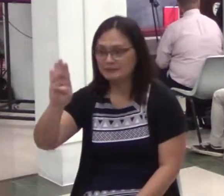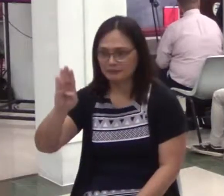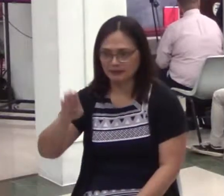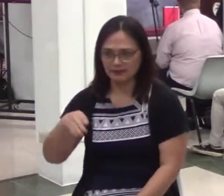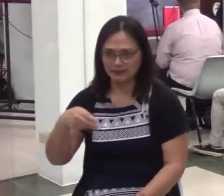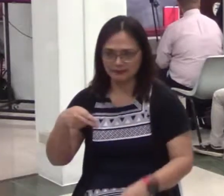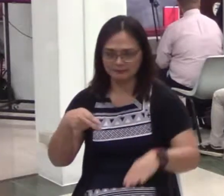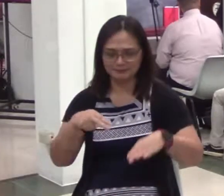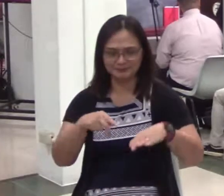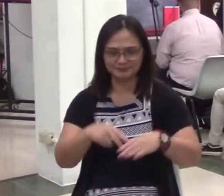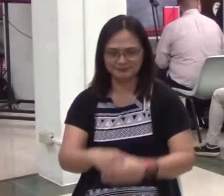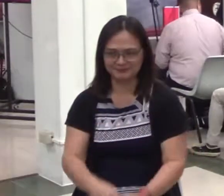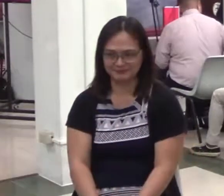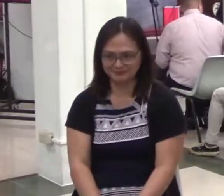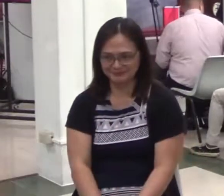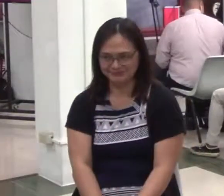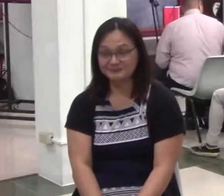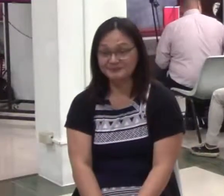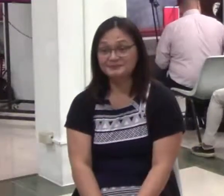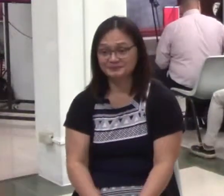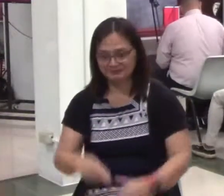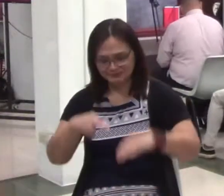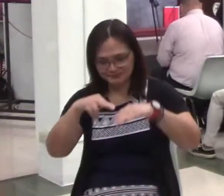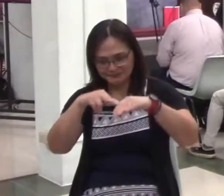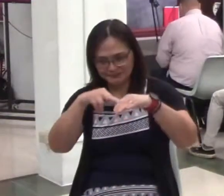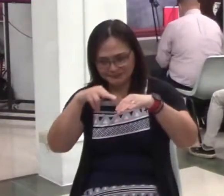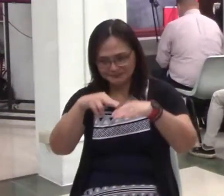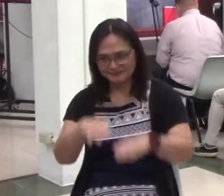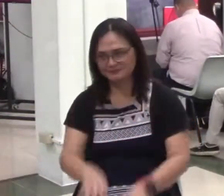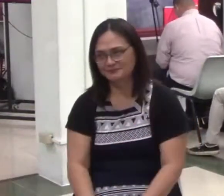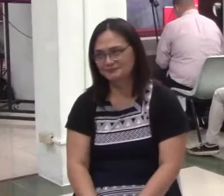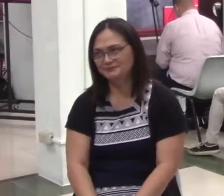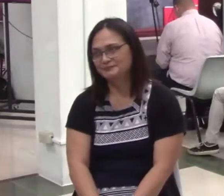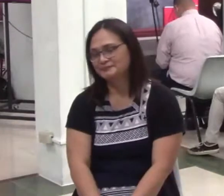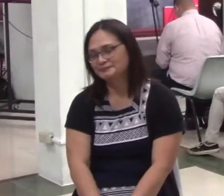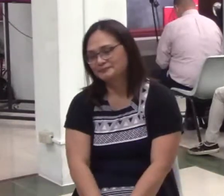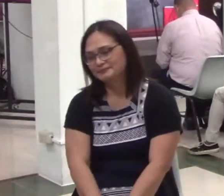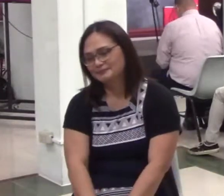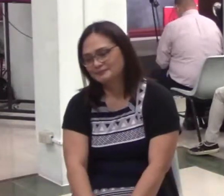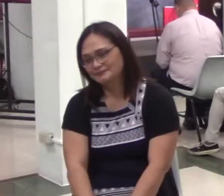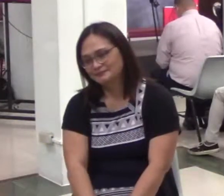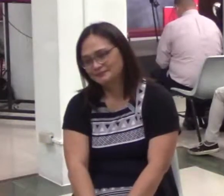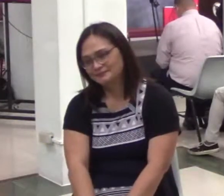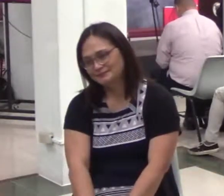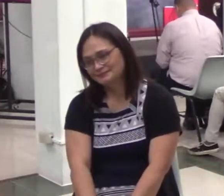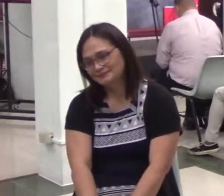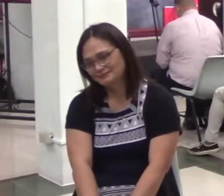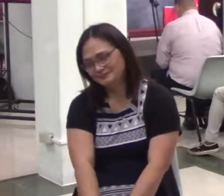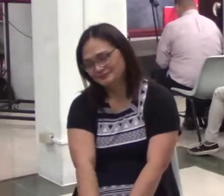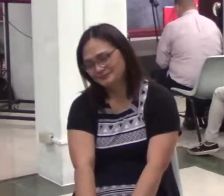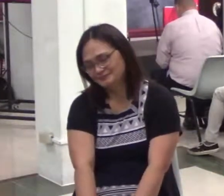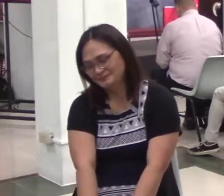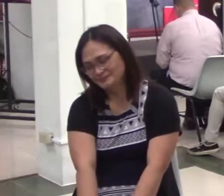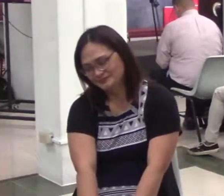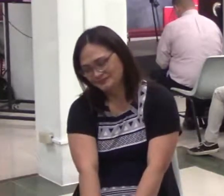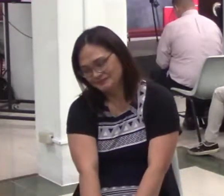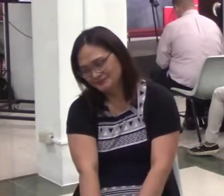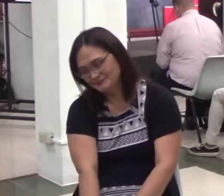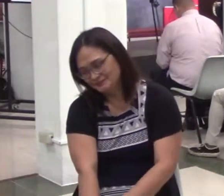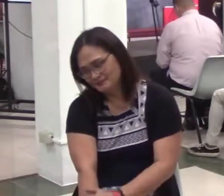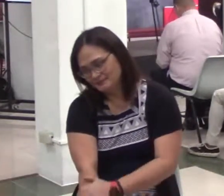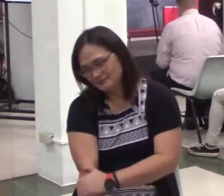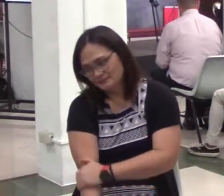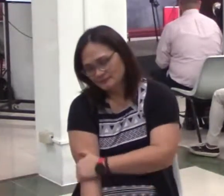oh, tinan nyo ha? Romans. Romans chapter 8. Verse 32. Look at verse